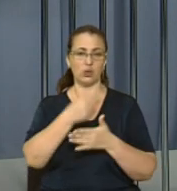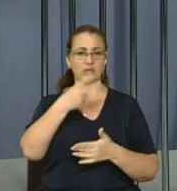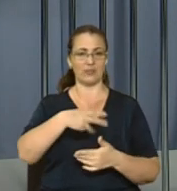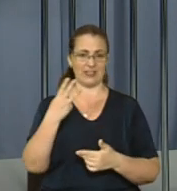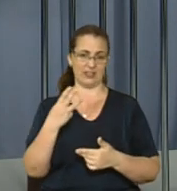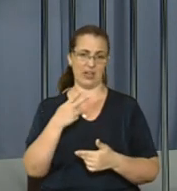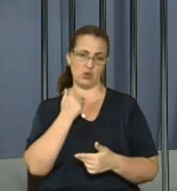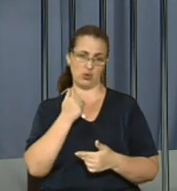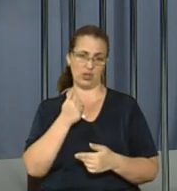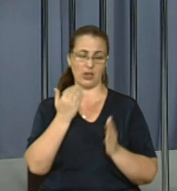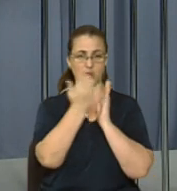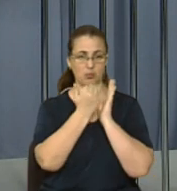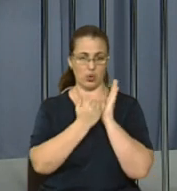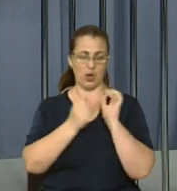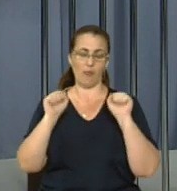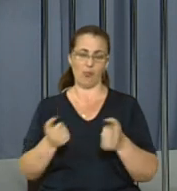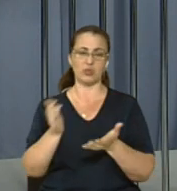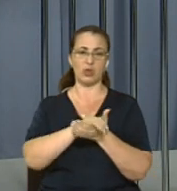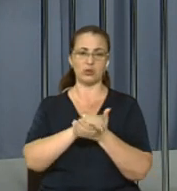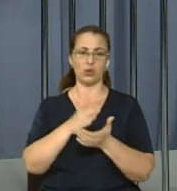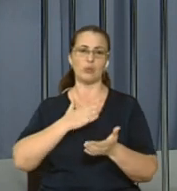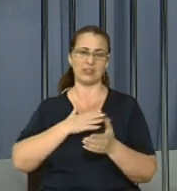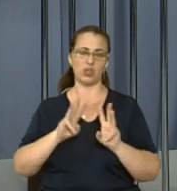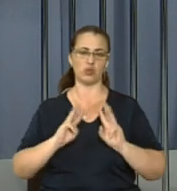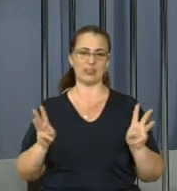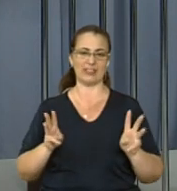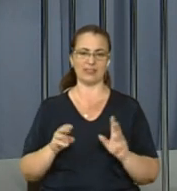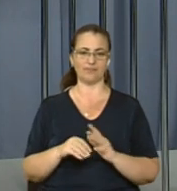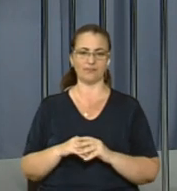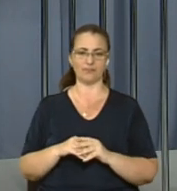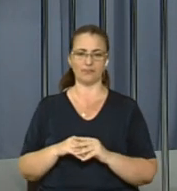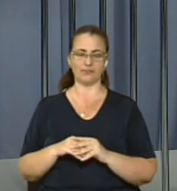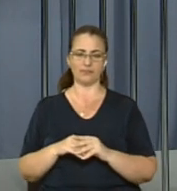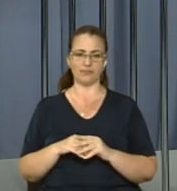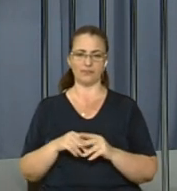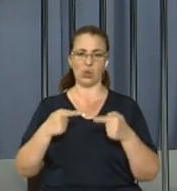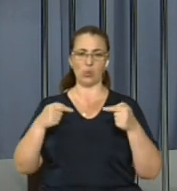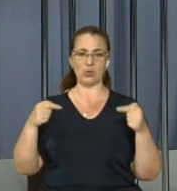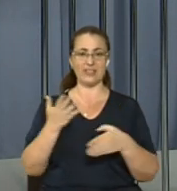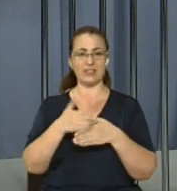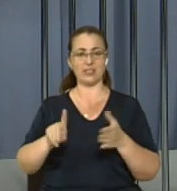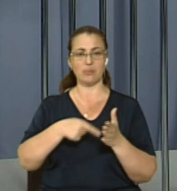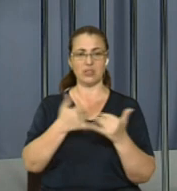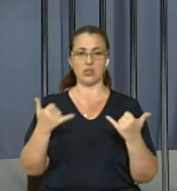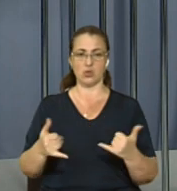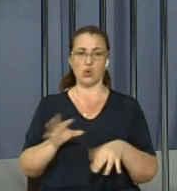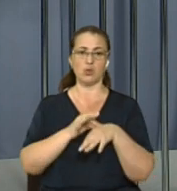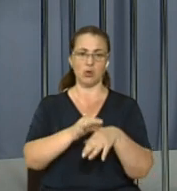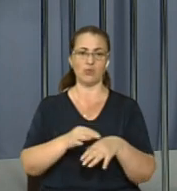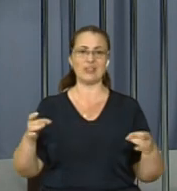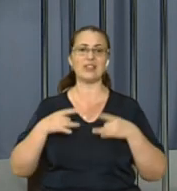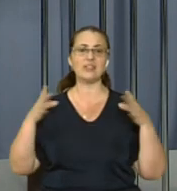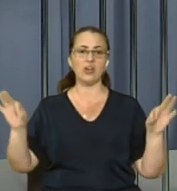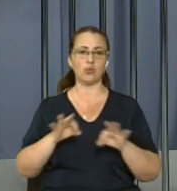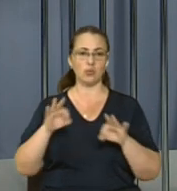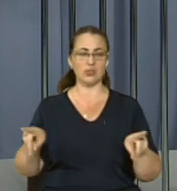червня. Із програмою фестивалю ви можете ознайомитись на нашому сайті. У різних частинах міста сьогодні відбувається свято